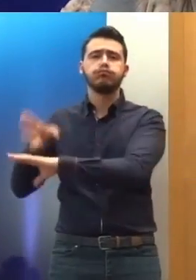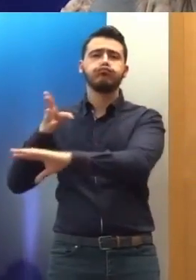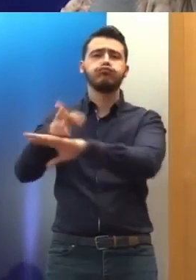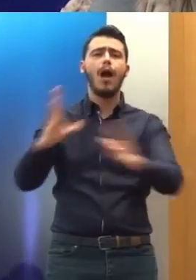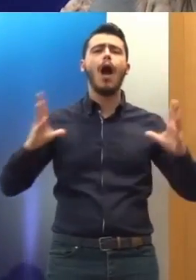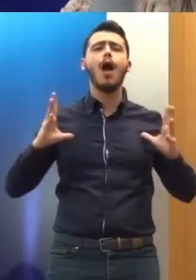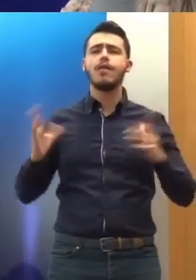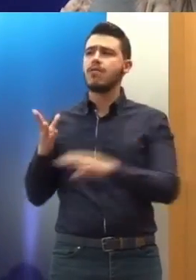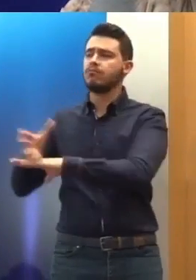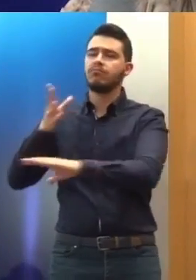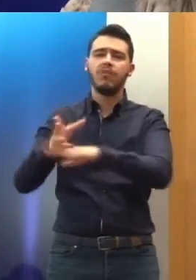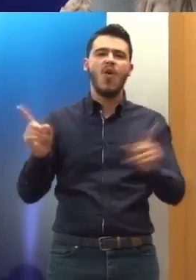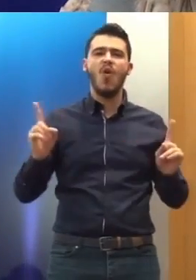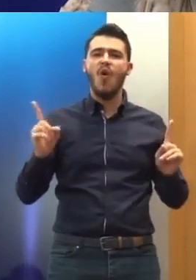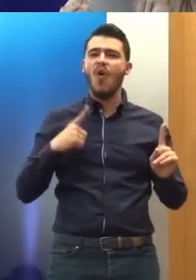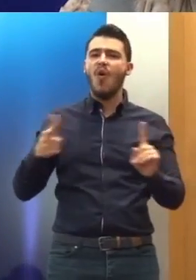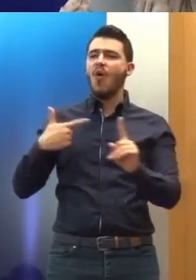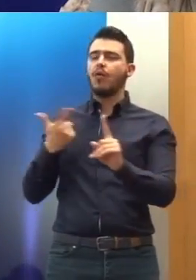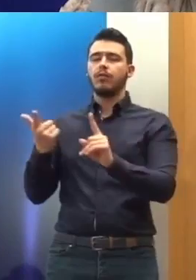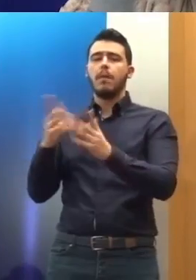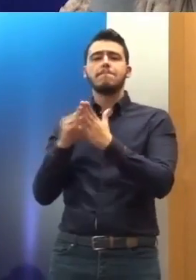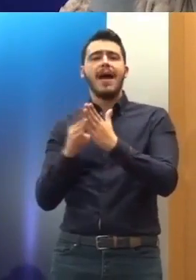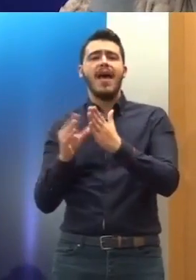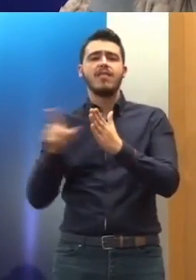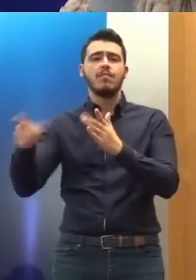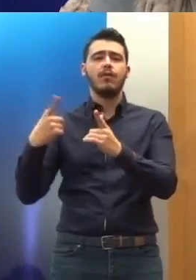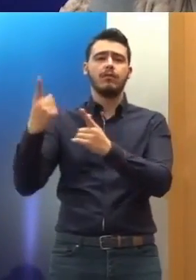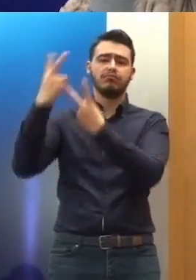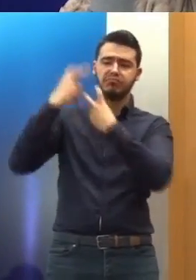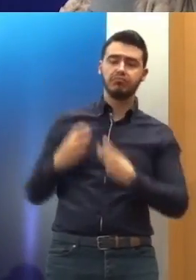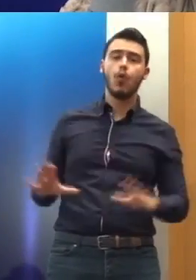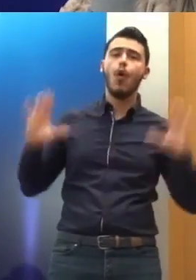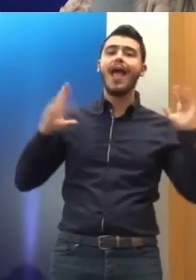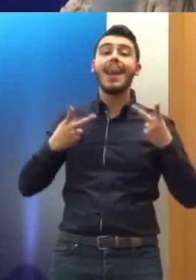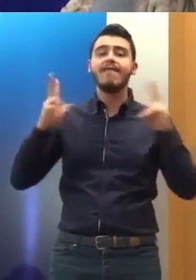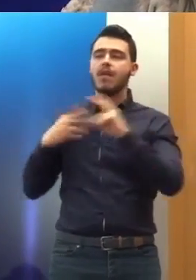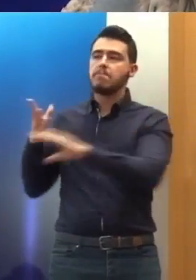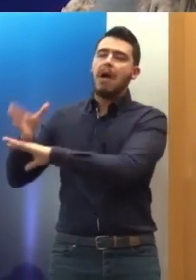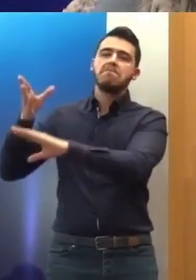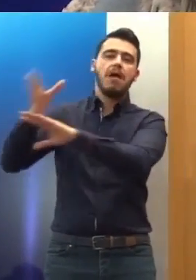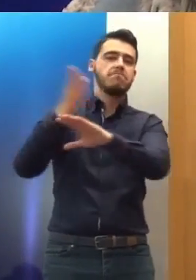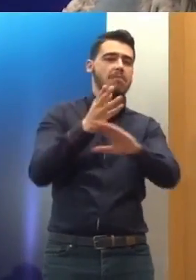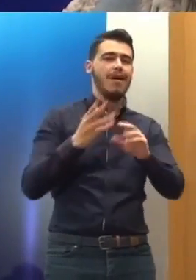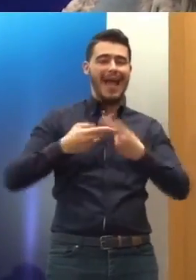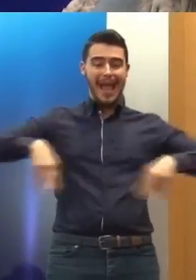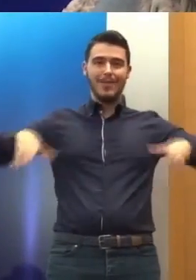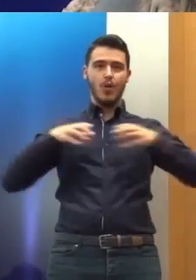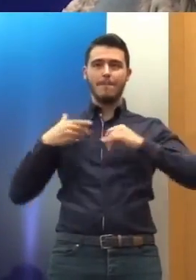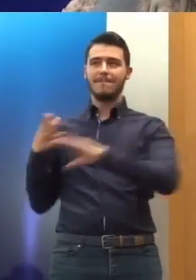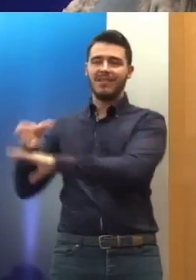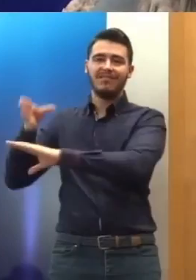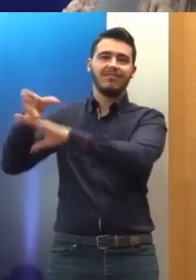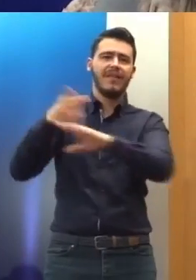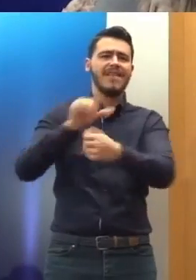και επομένως, είναι πολύ σημαντικό αυτή η πρόσβαση να καθίσταται δυνατή.